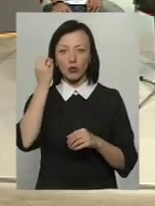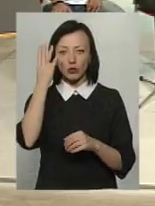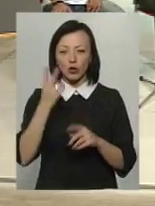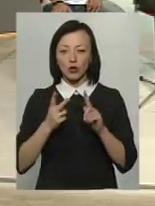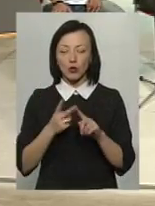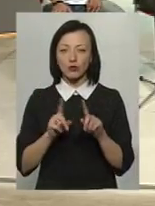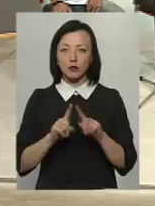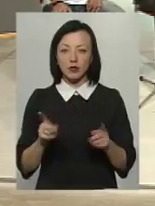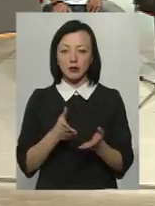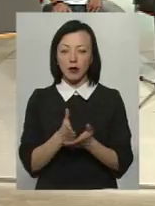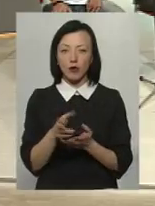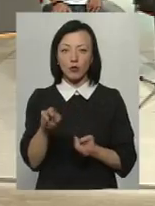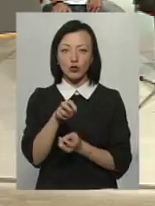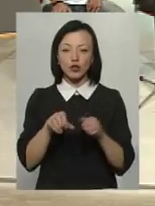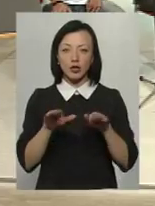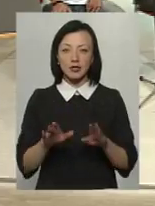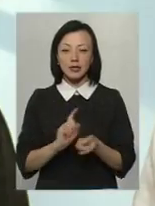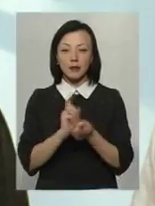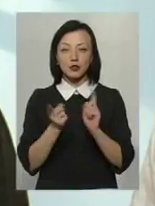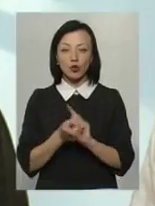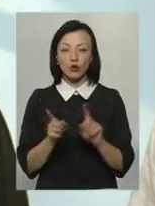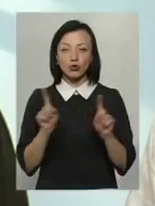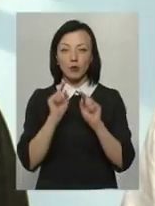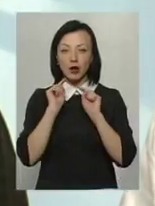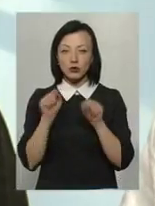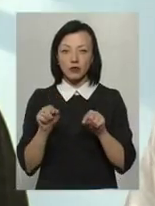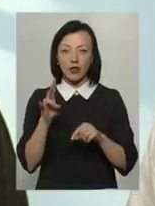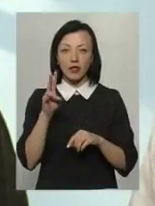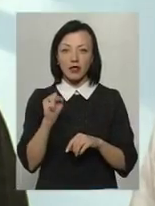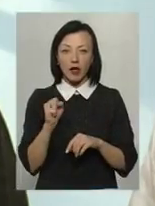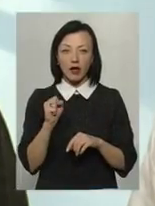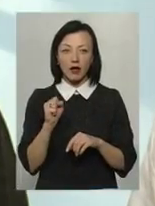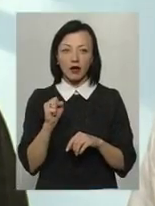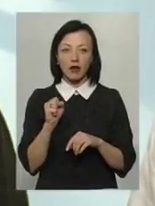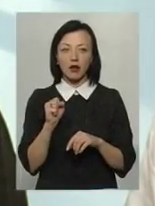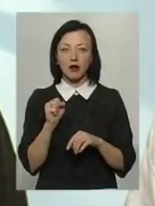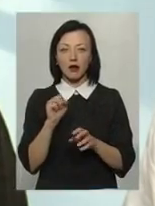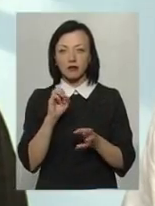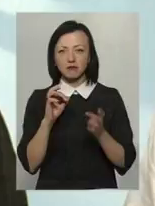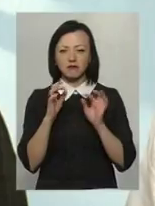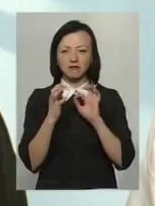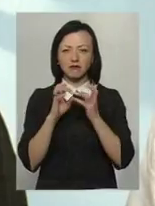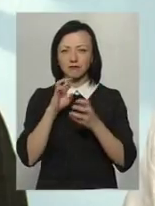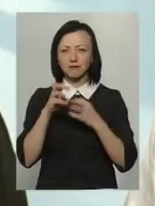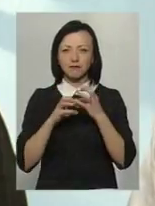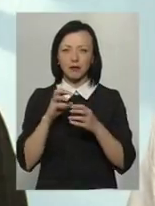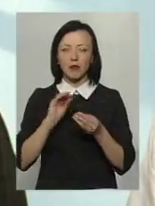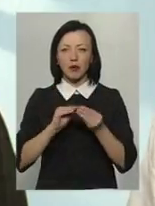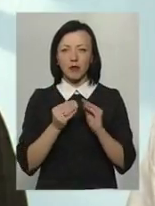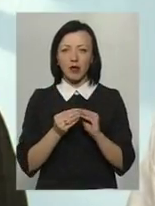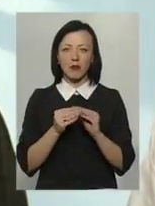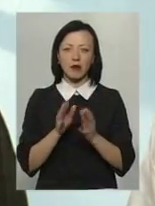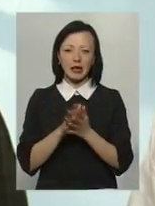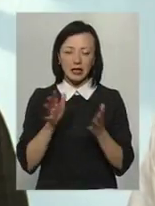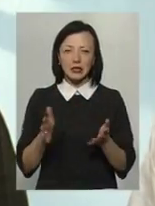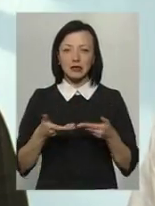спрямований на пошук рішення. Тобто, замість того, щоб акцентуватися на обсмоктуванні проблем і негативі якомусь критиці,